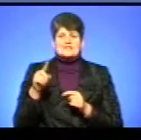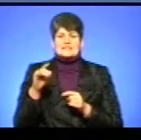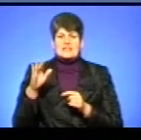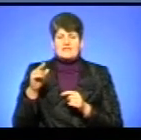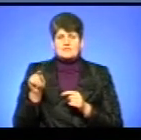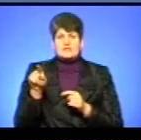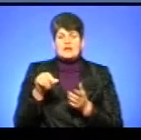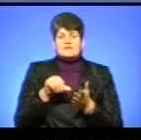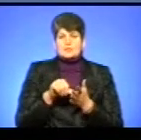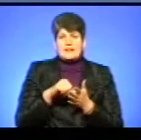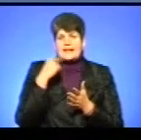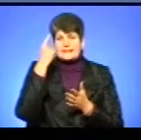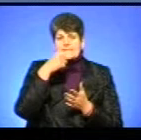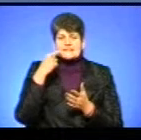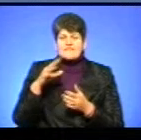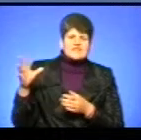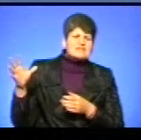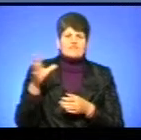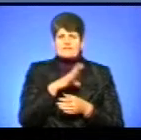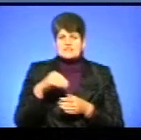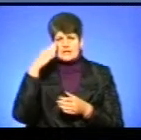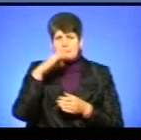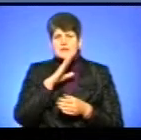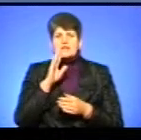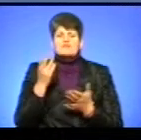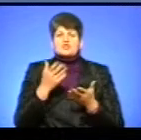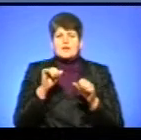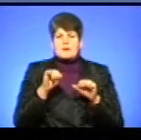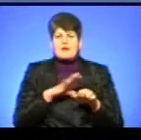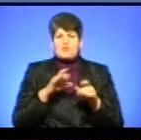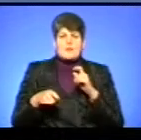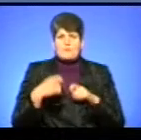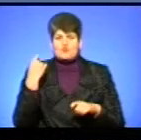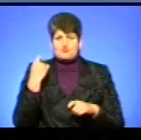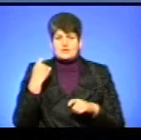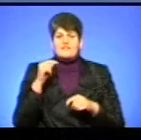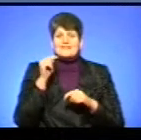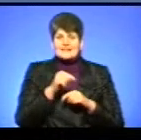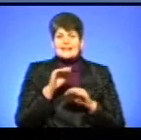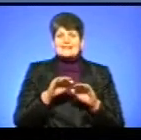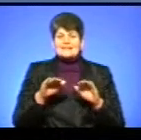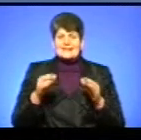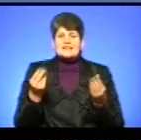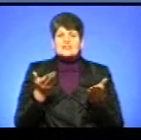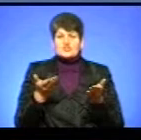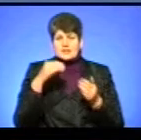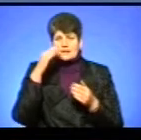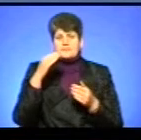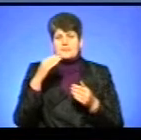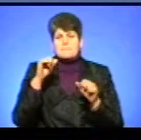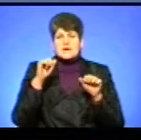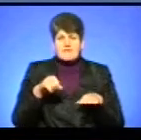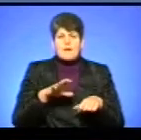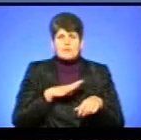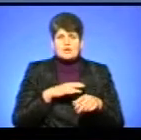вона виступала лицем від всіх батьків, чиї права були порушені, а точніше від тих дітей, чиї права були порушені, про те, які не можуть